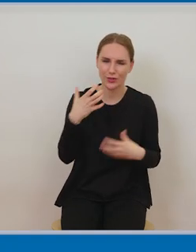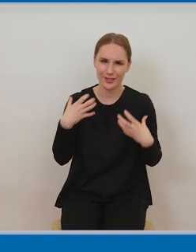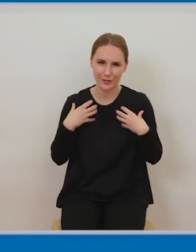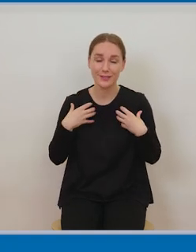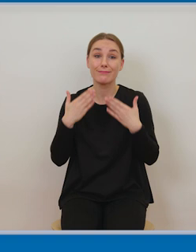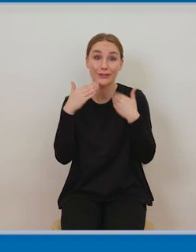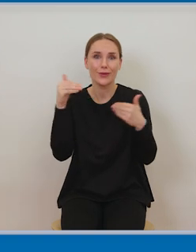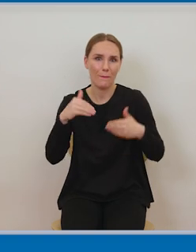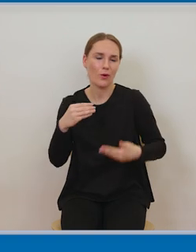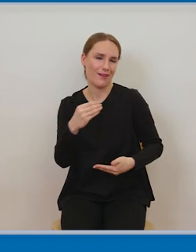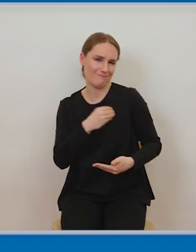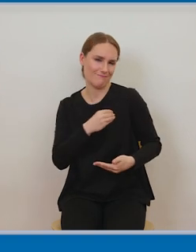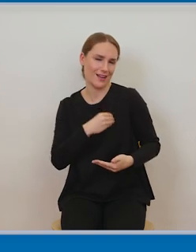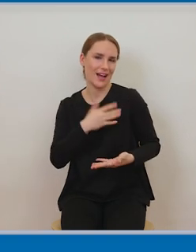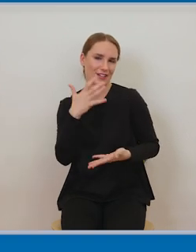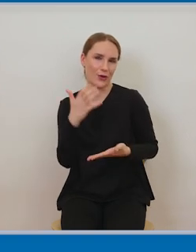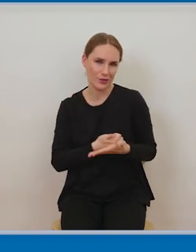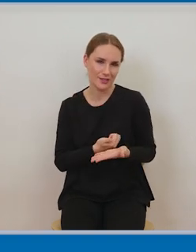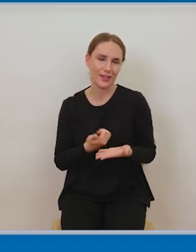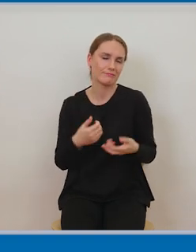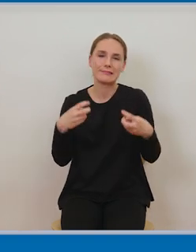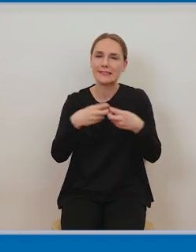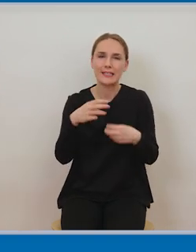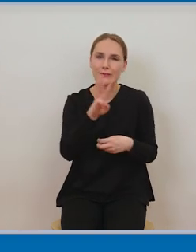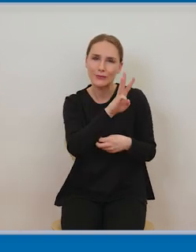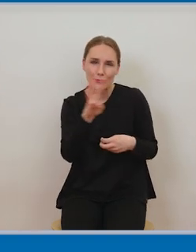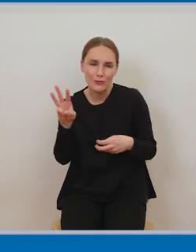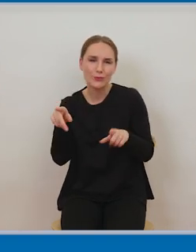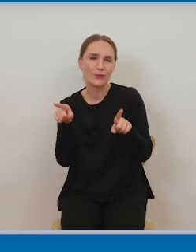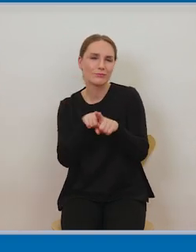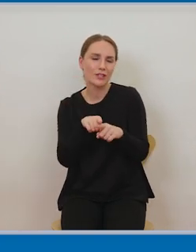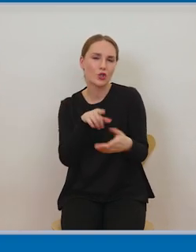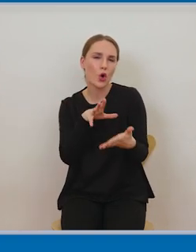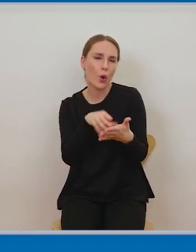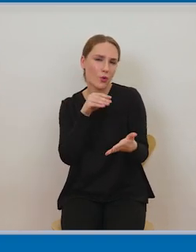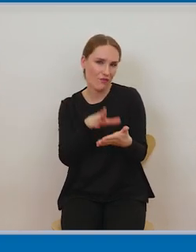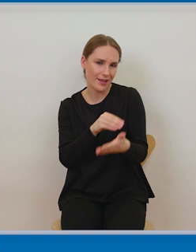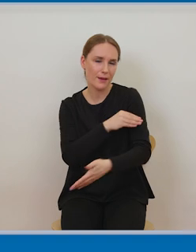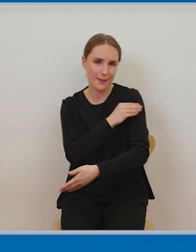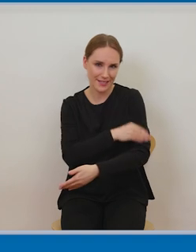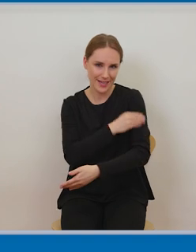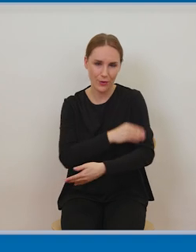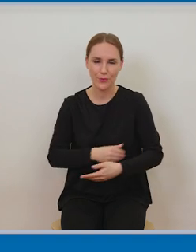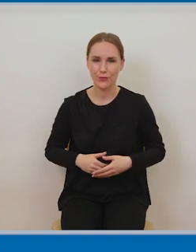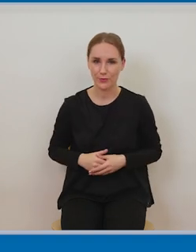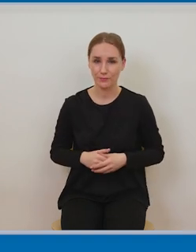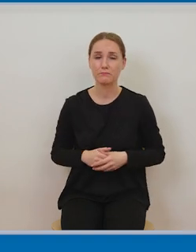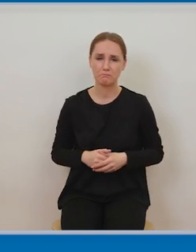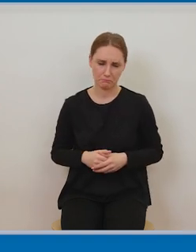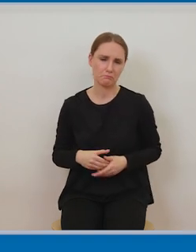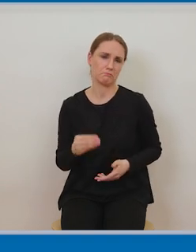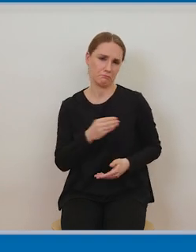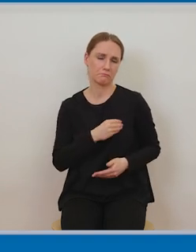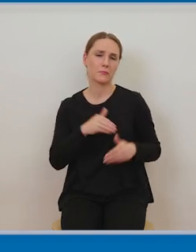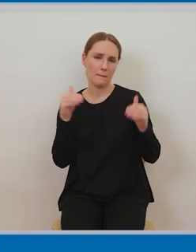utworów dla własnego, pojedynczych utworów dla własnego użytku osobistego. Jest to taka formuła, tak jak powiedziałam,